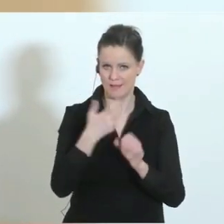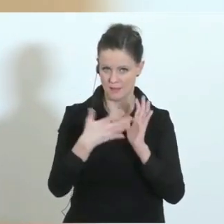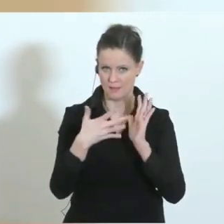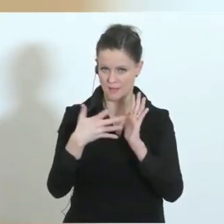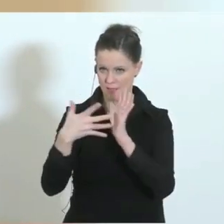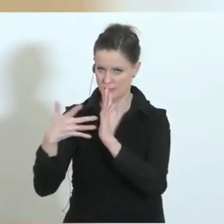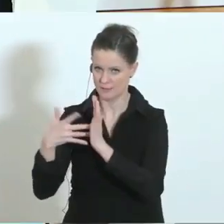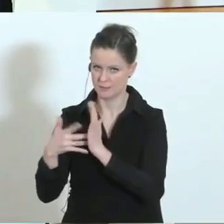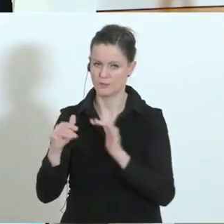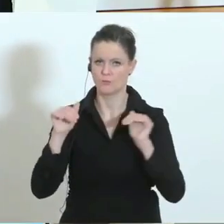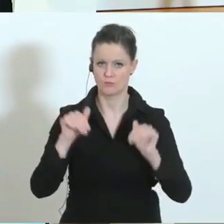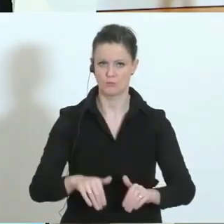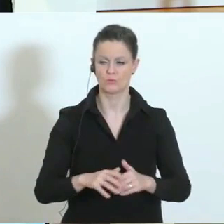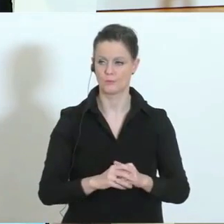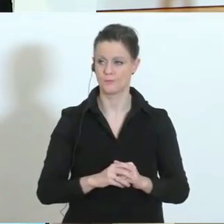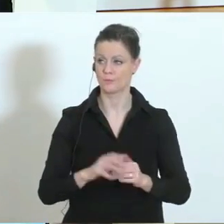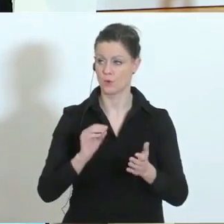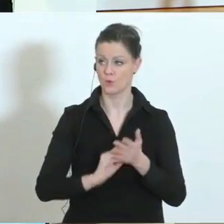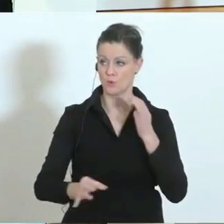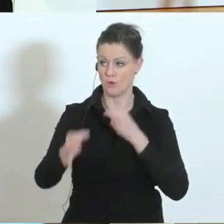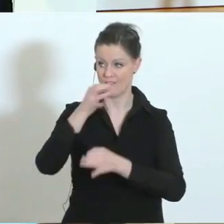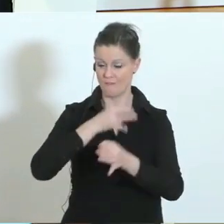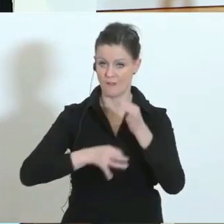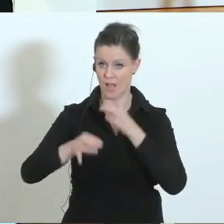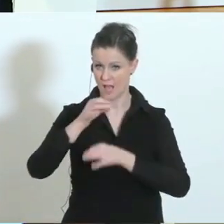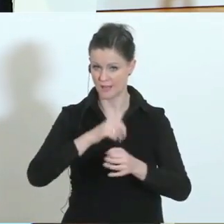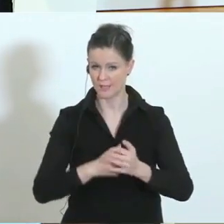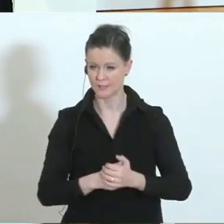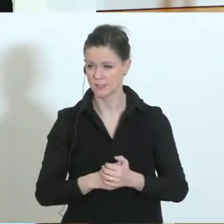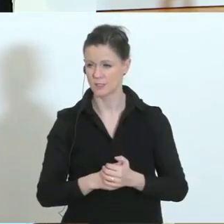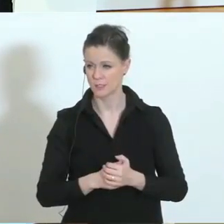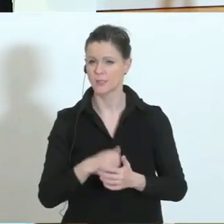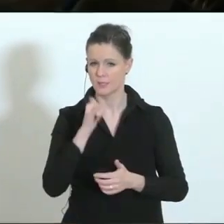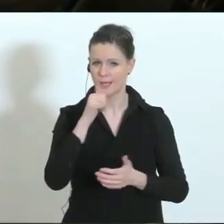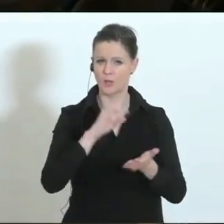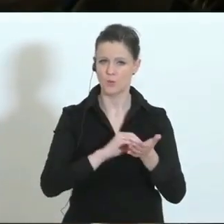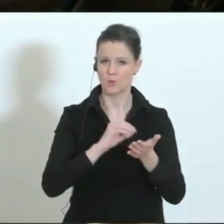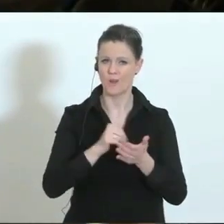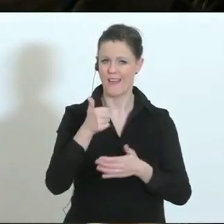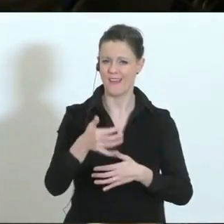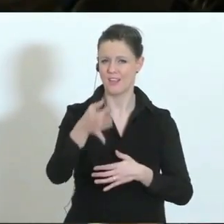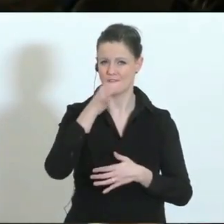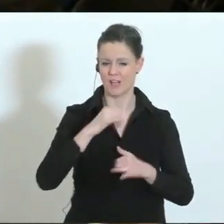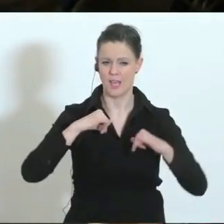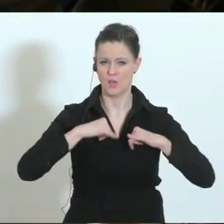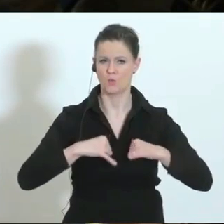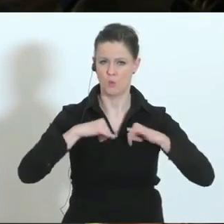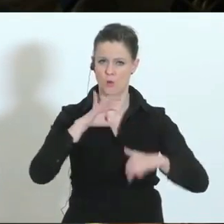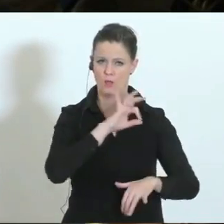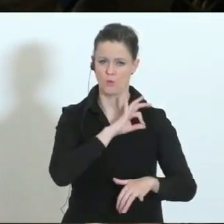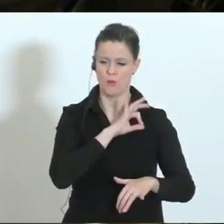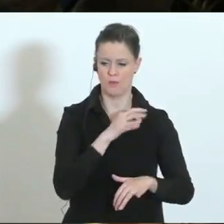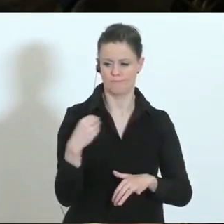Gibt es noch Fragen von der Außerhalb der Seragentur, die koordiniert wurden? Eine Frage noch, die uns die Tiroler Kollegen mitgegeben haben. Es